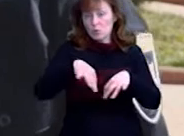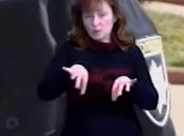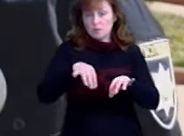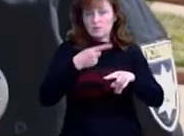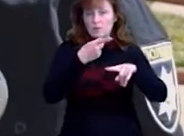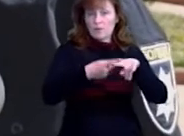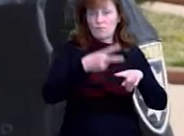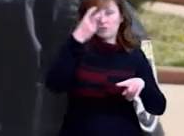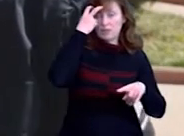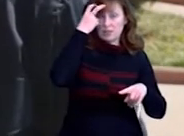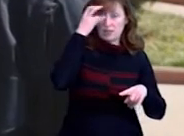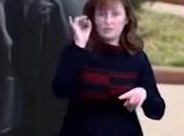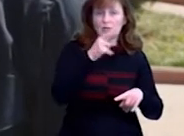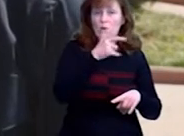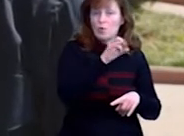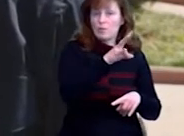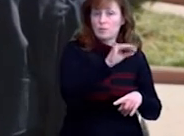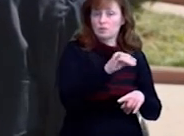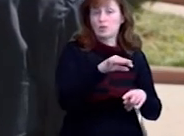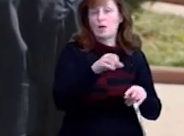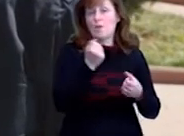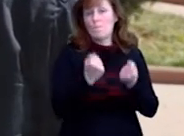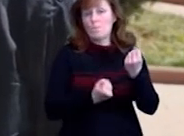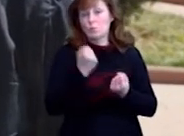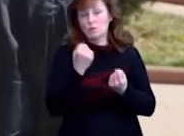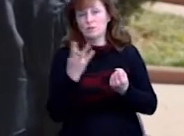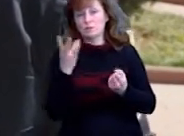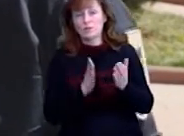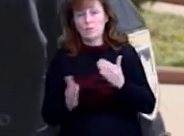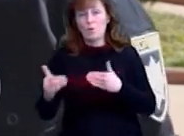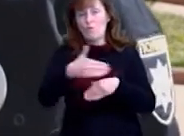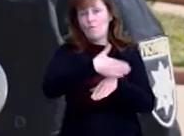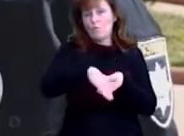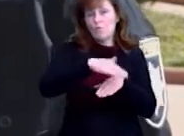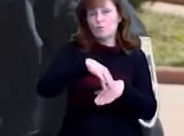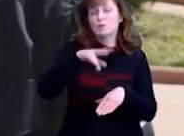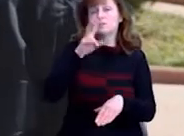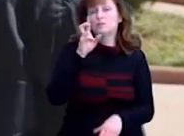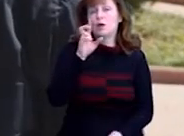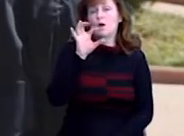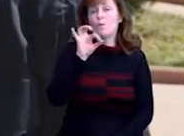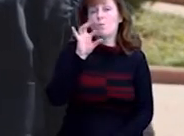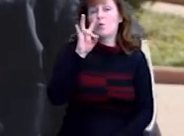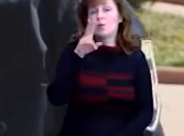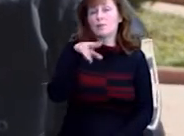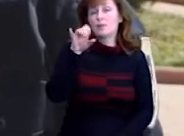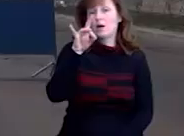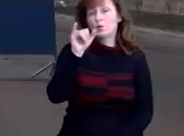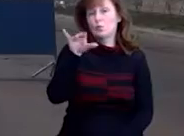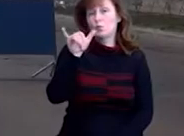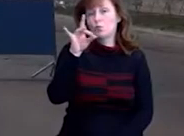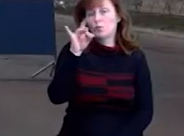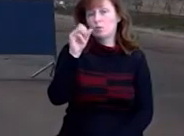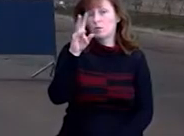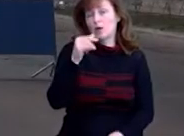перехресті вулиця Київська та Гонча проїзд треба здійснювати буде вулицею Любомира, Боднарука та проспектом Перемоги.